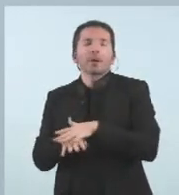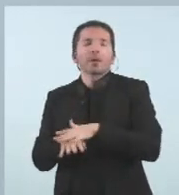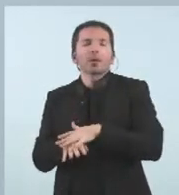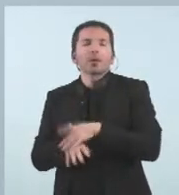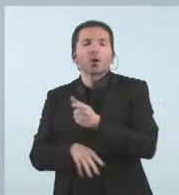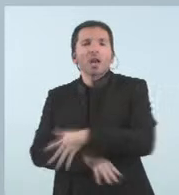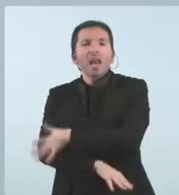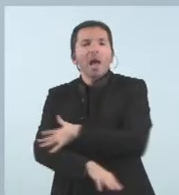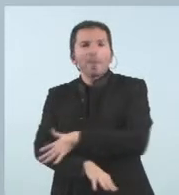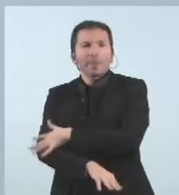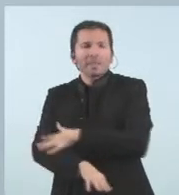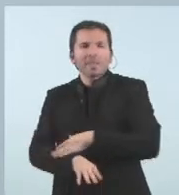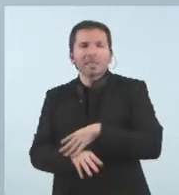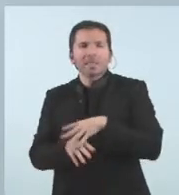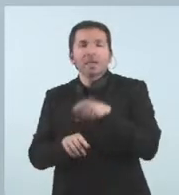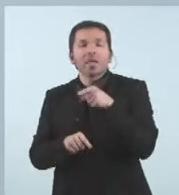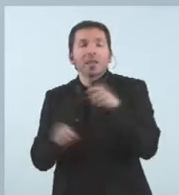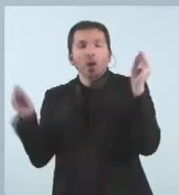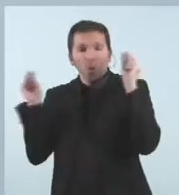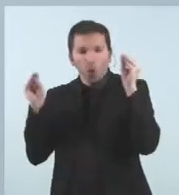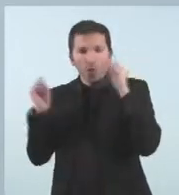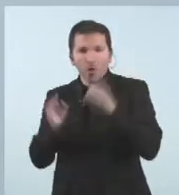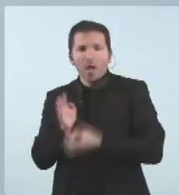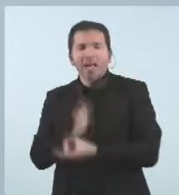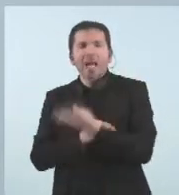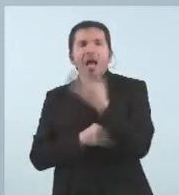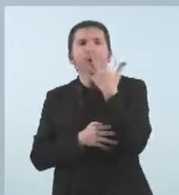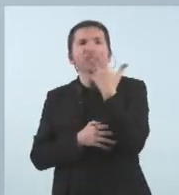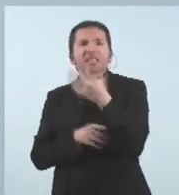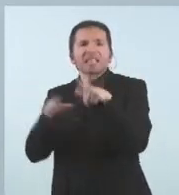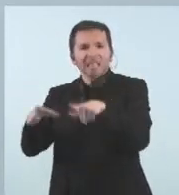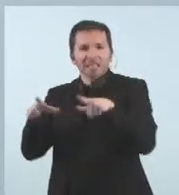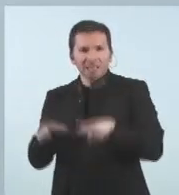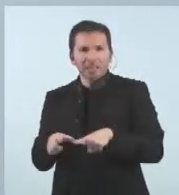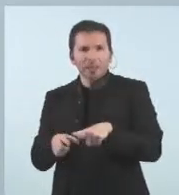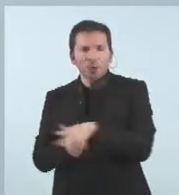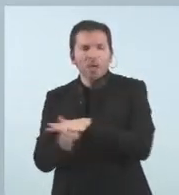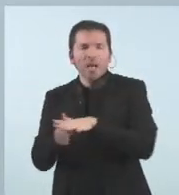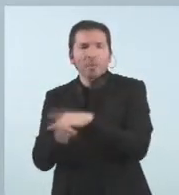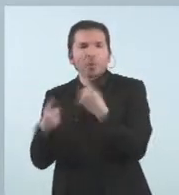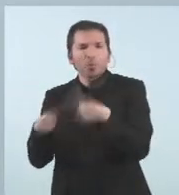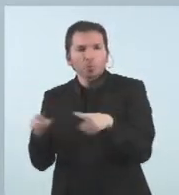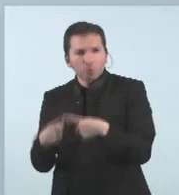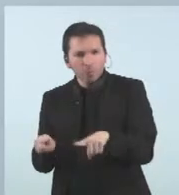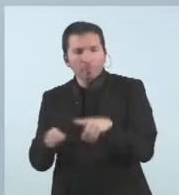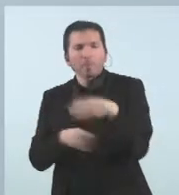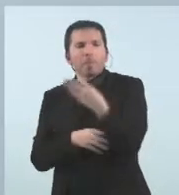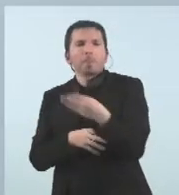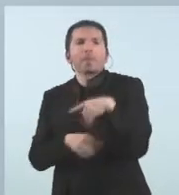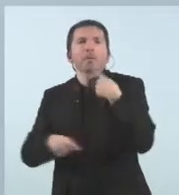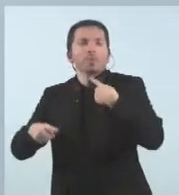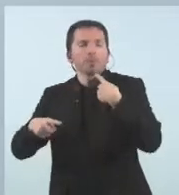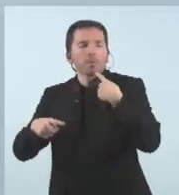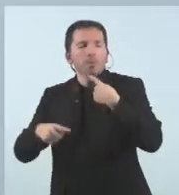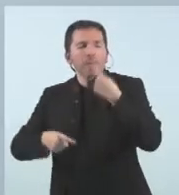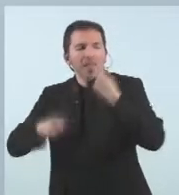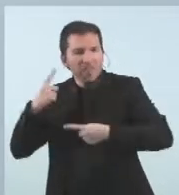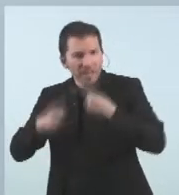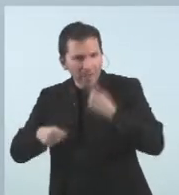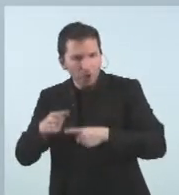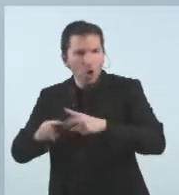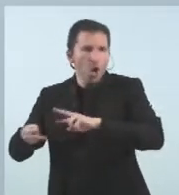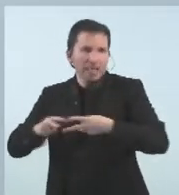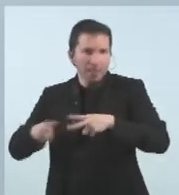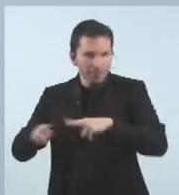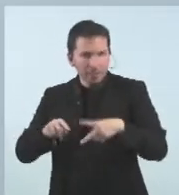títols de l'àmbit musical. Són concretament el bachelor en composició musical, el bachelor en direcció musical, el bachelor en interpretació